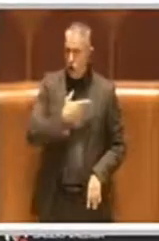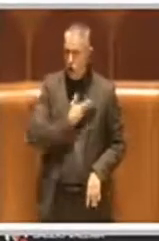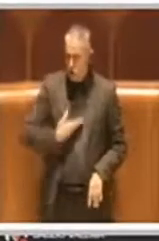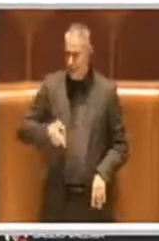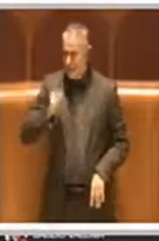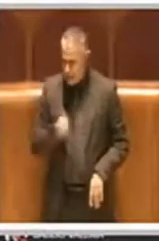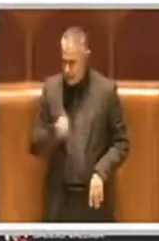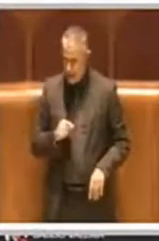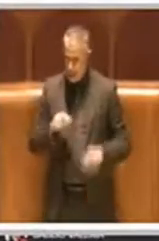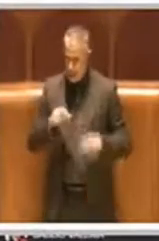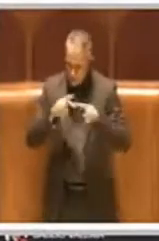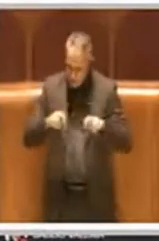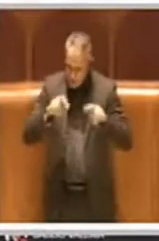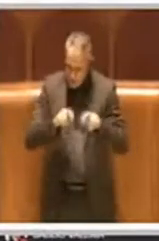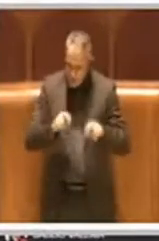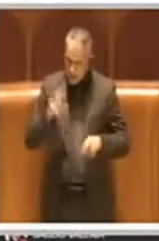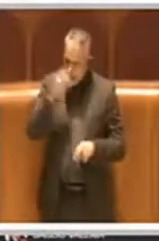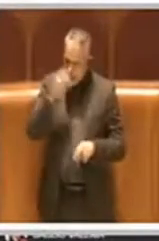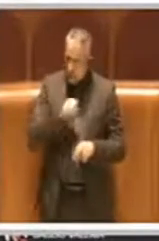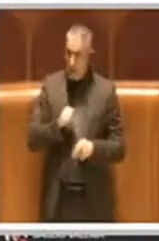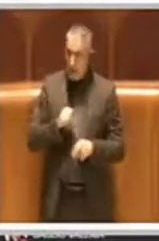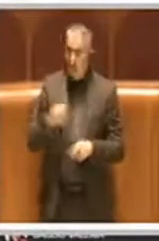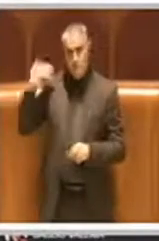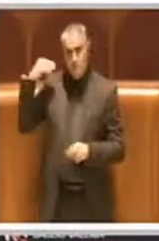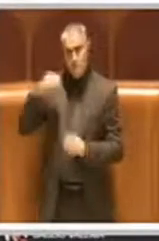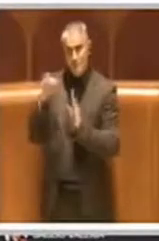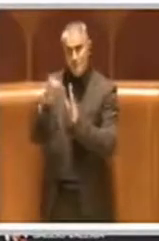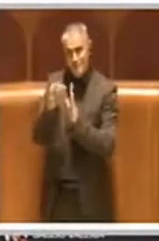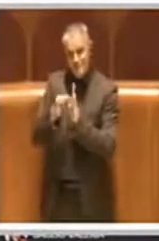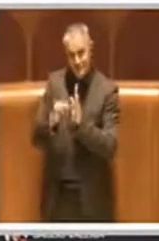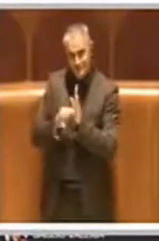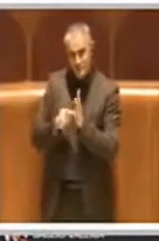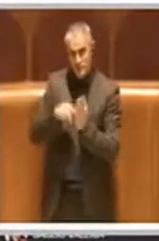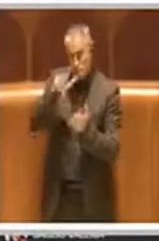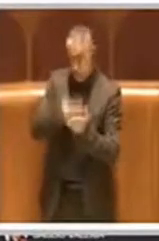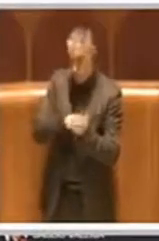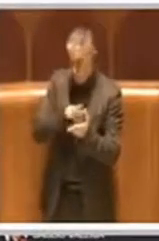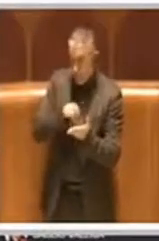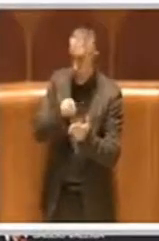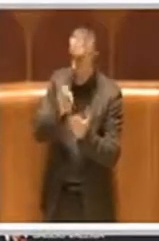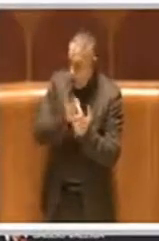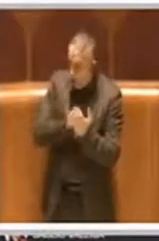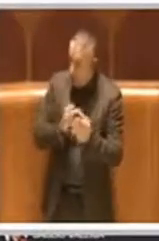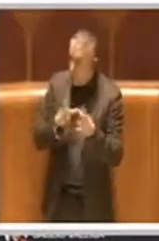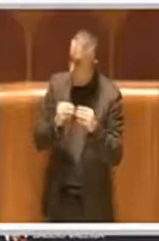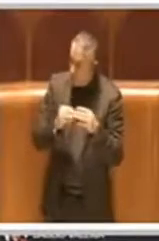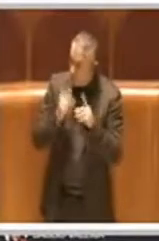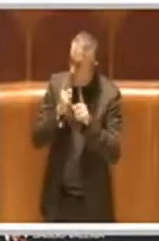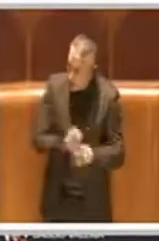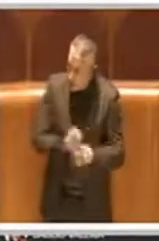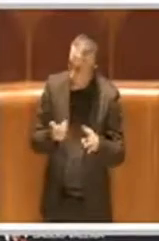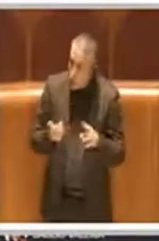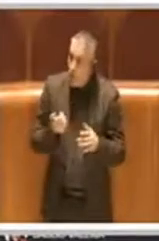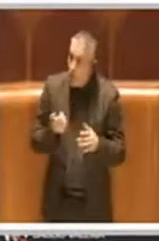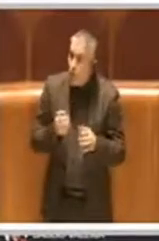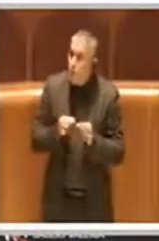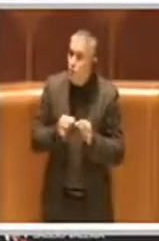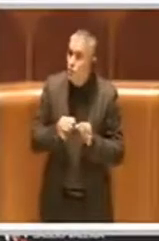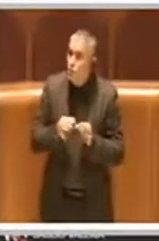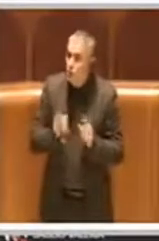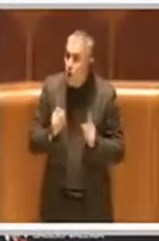degli indirizzi dati, quanto è stato fatto, io ricordo che questa